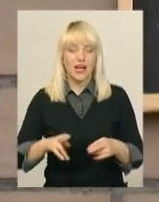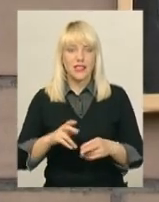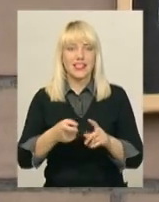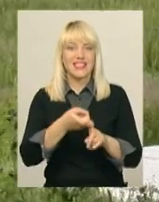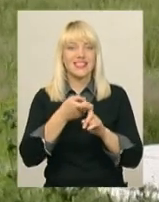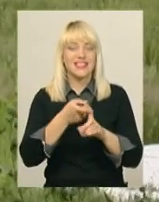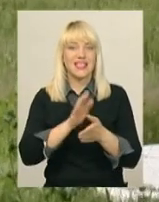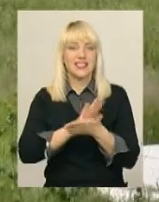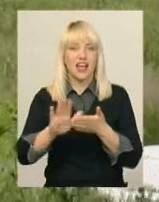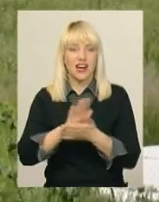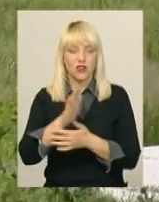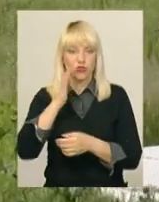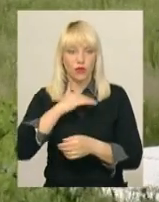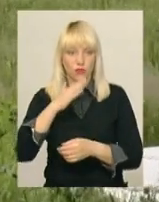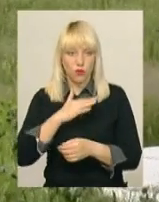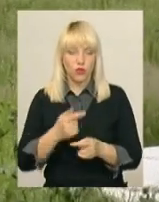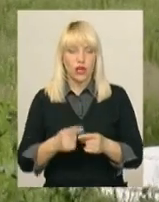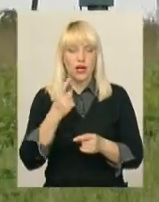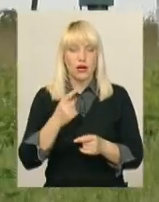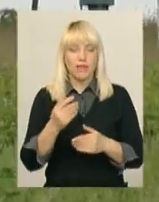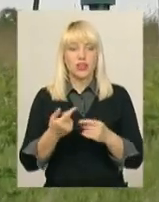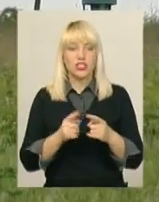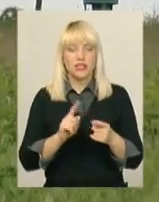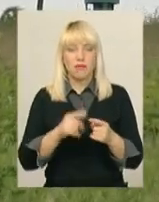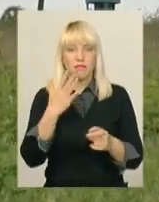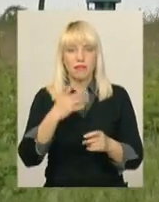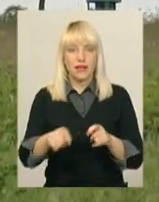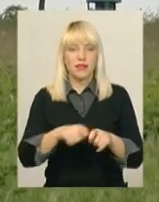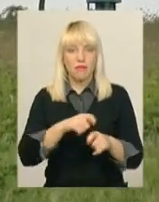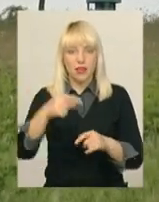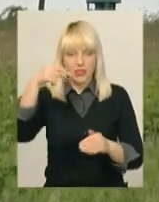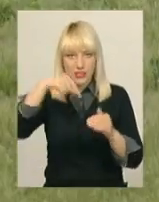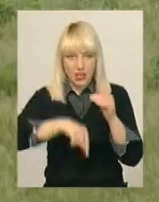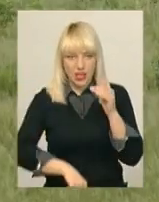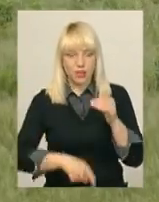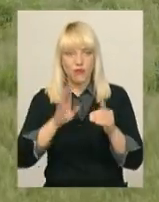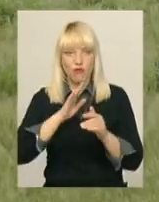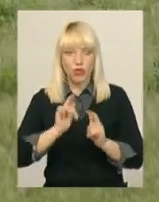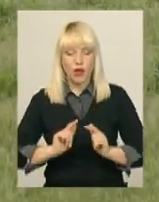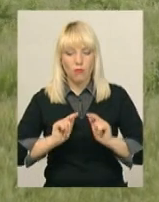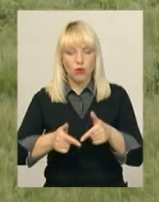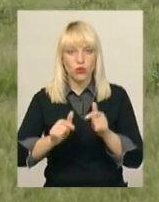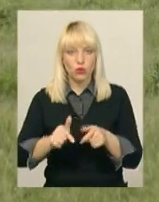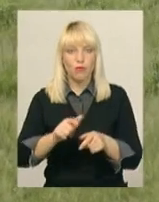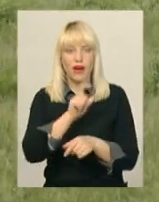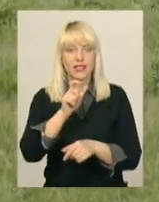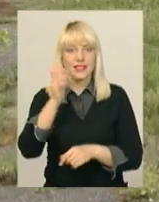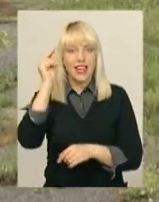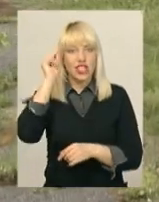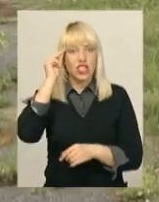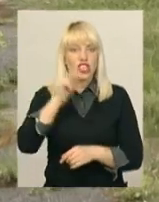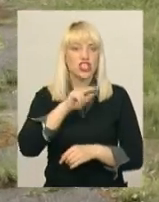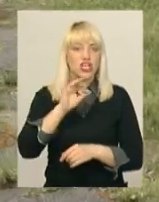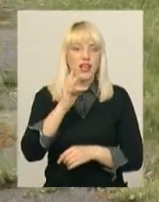споживачів. Перший пункт на цьому шляху резервуари – 5 метрів за вглибшки. Сюди вода і поступає з Чернелівки. Резервуари повністю